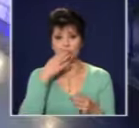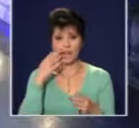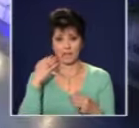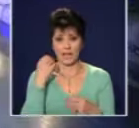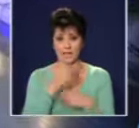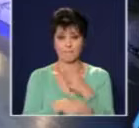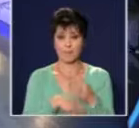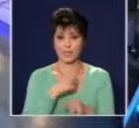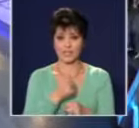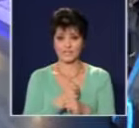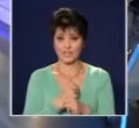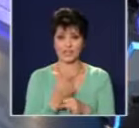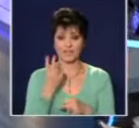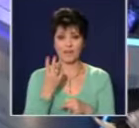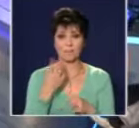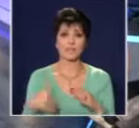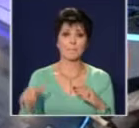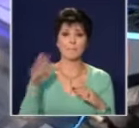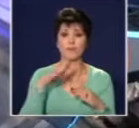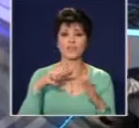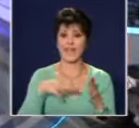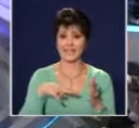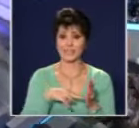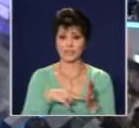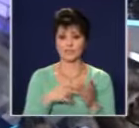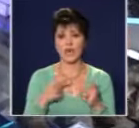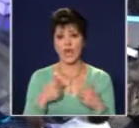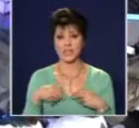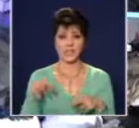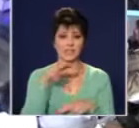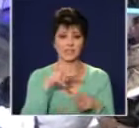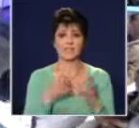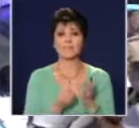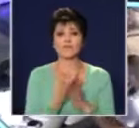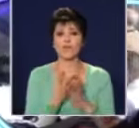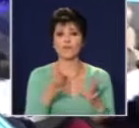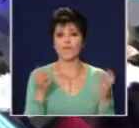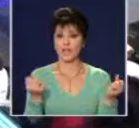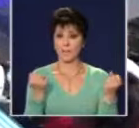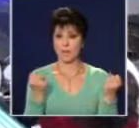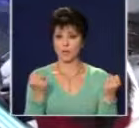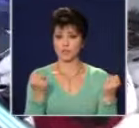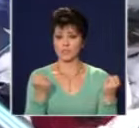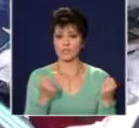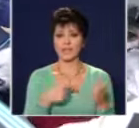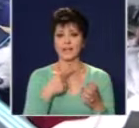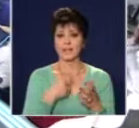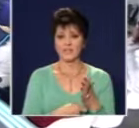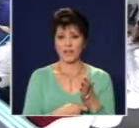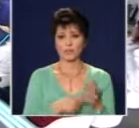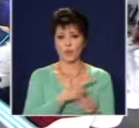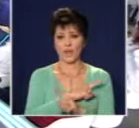повече енергетика, електричество, отколкото му е необходимо. Ние търсиме нови мощности. Твърдо не е на седми блок.